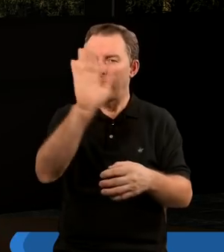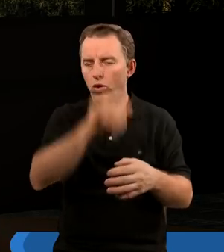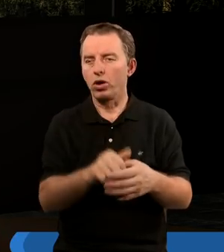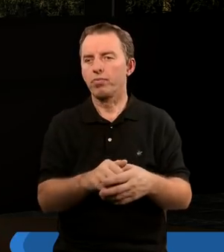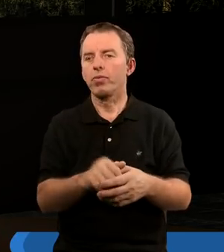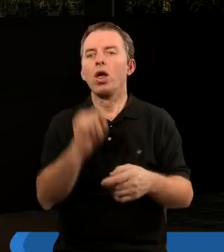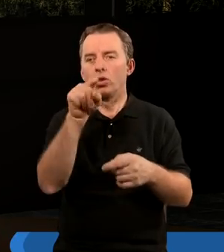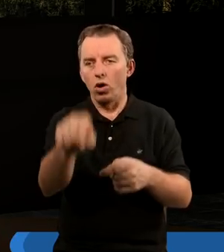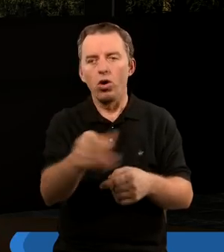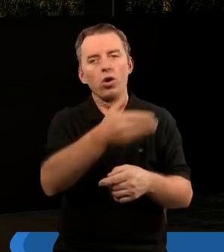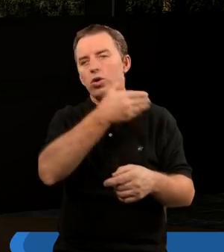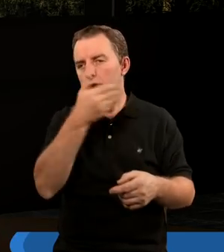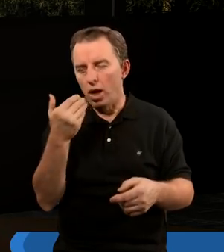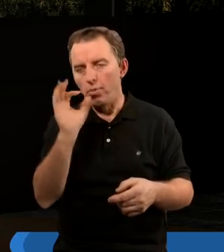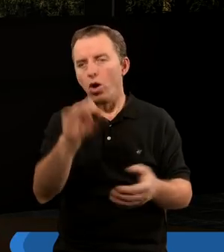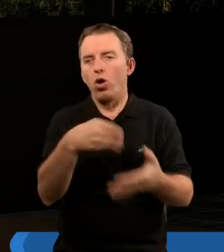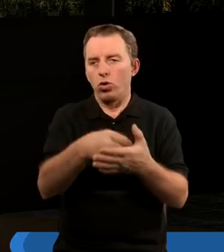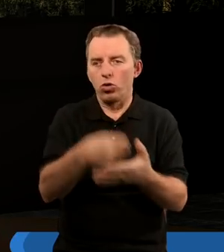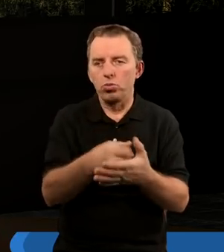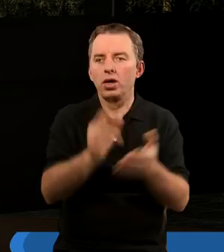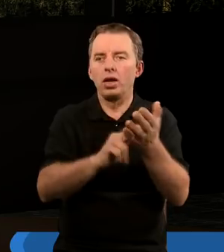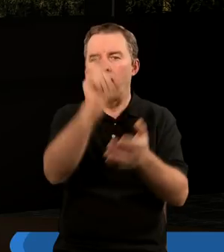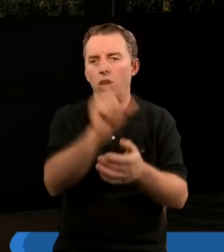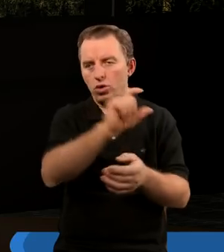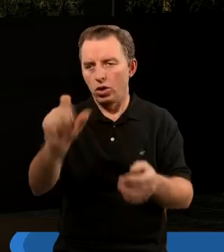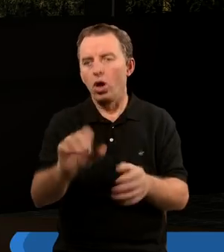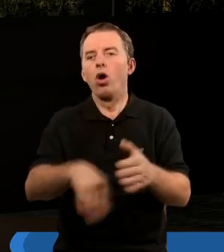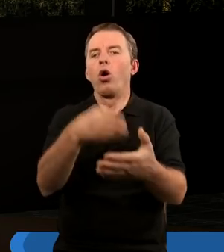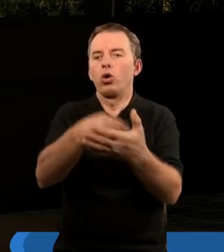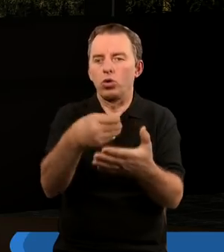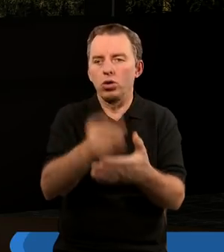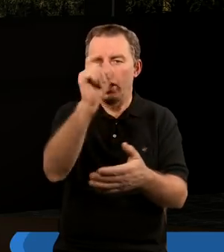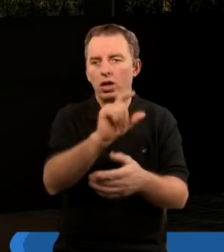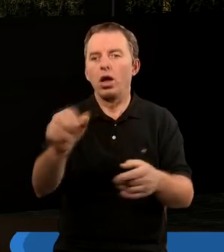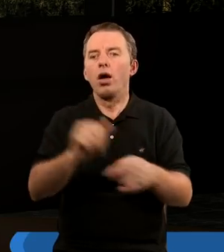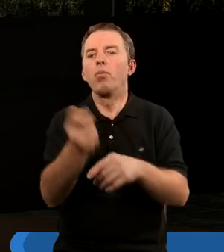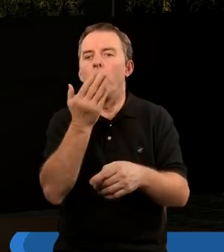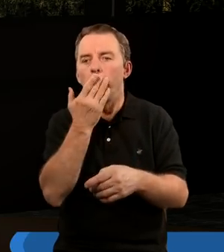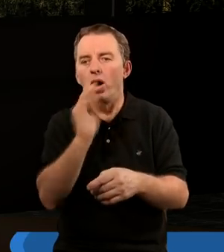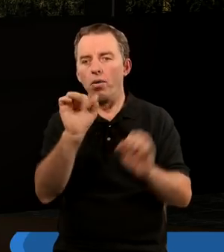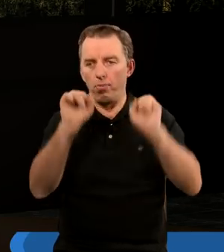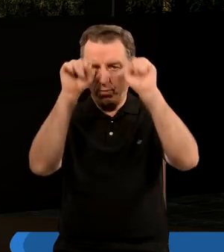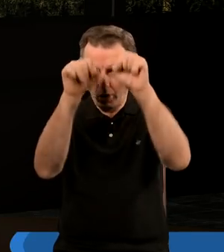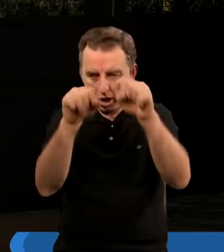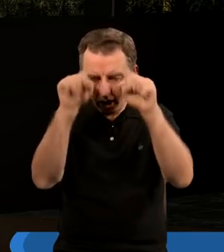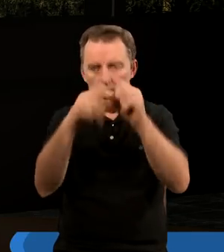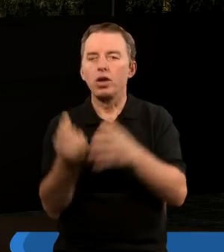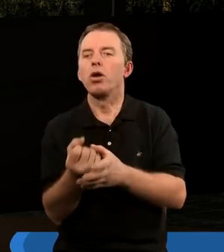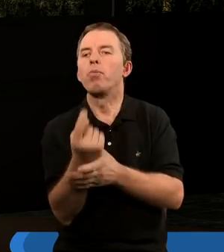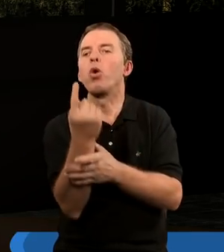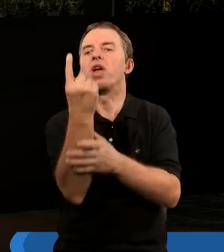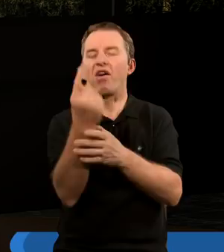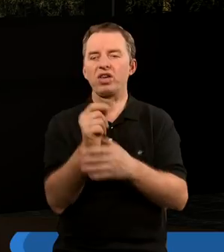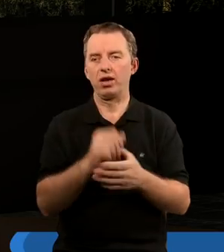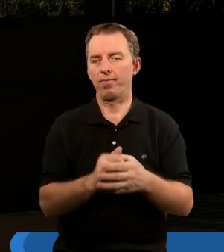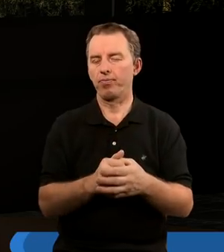Tam nie ma mowy o odkupieniu na krzyżu. O odkupieniu na krzyżu jest mowa, gdy baranek się pojawia.